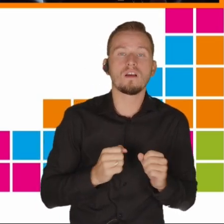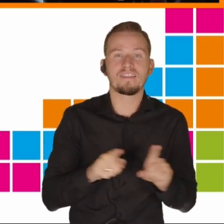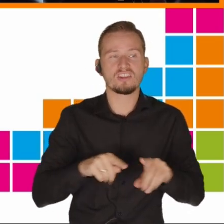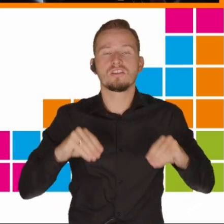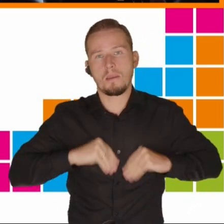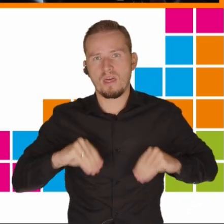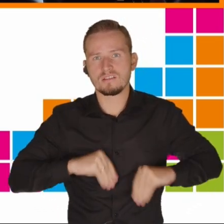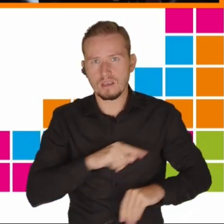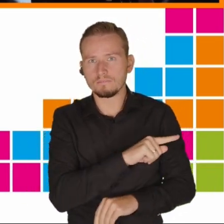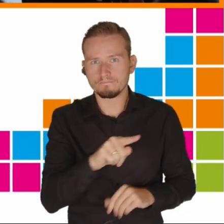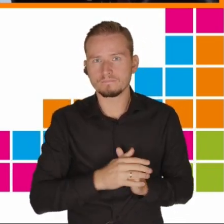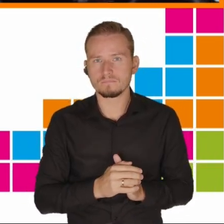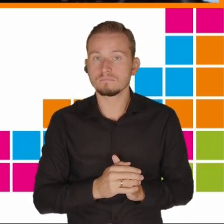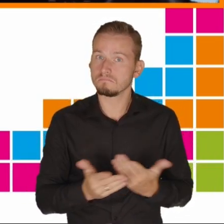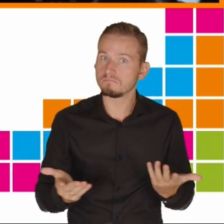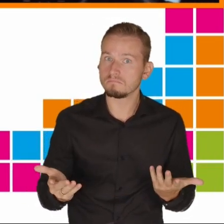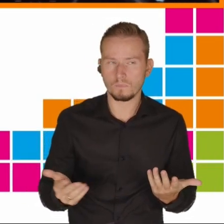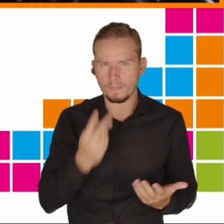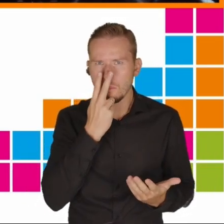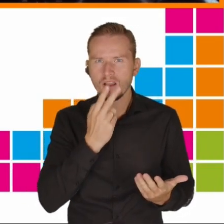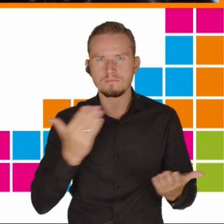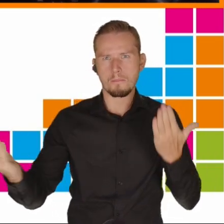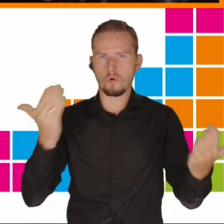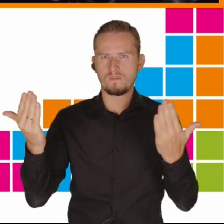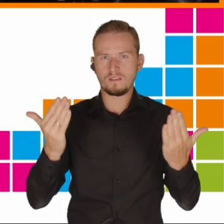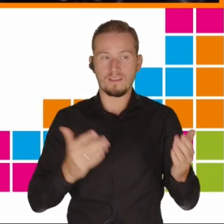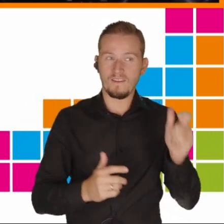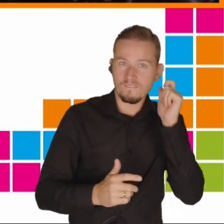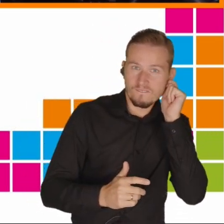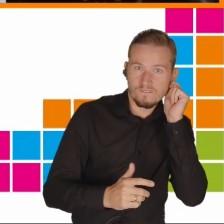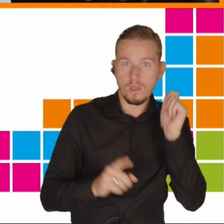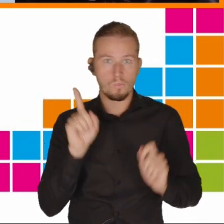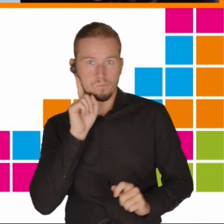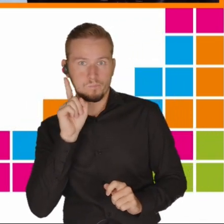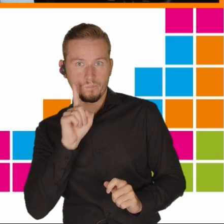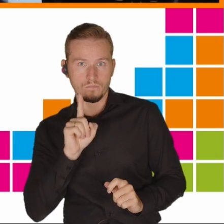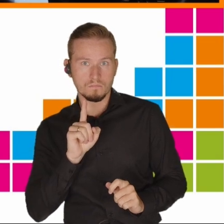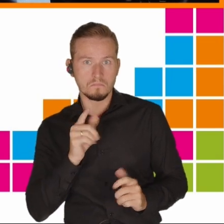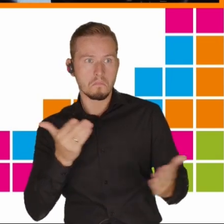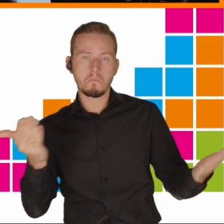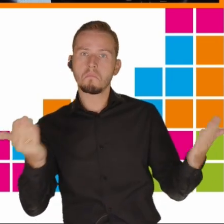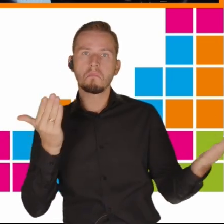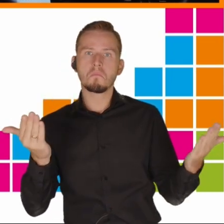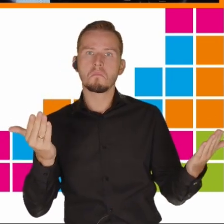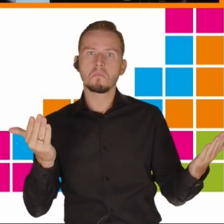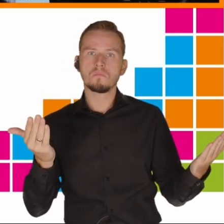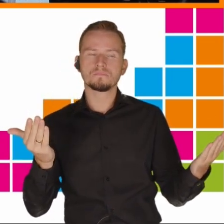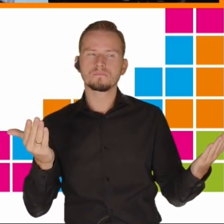I proszę zobaczyć, jak to wygląda. Dziewczęta i chłopcy. Ci, którzy są w tej